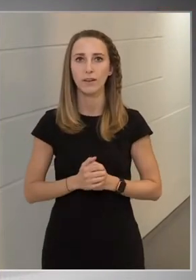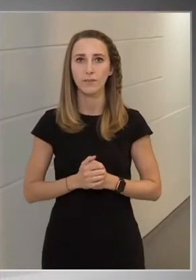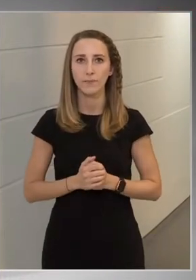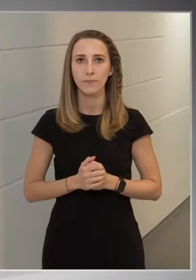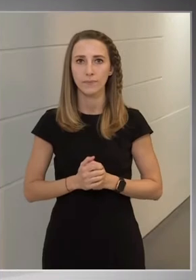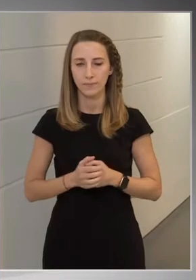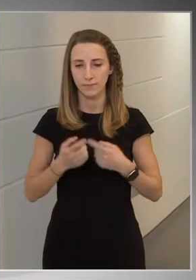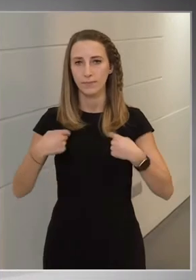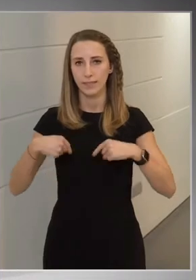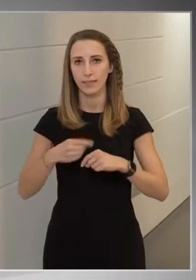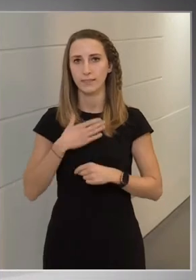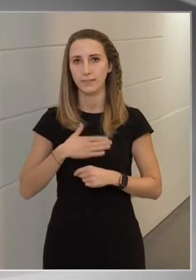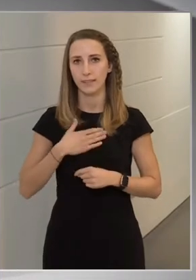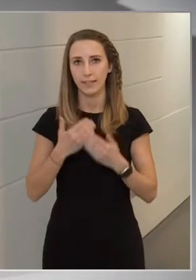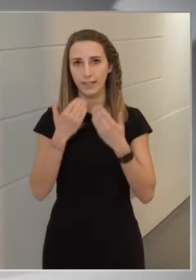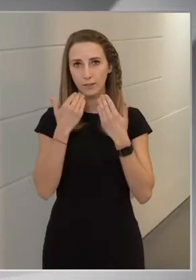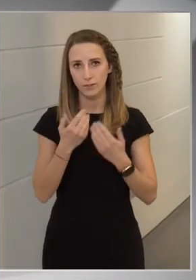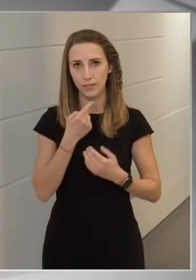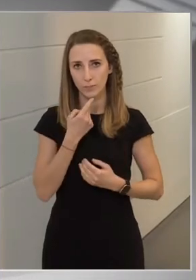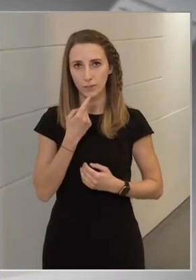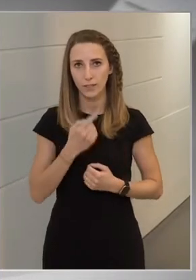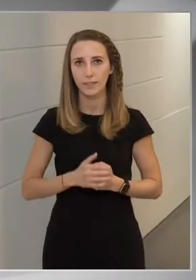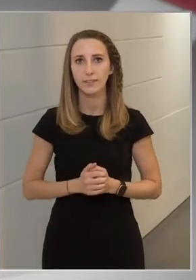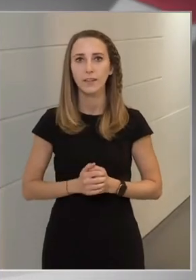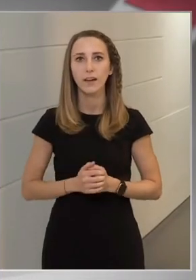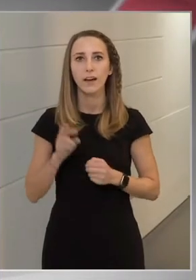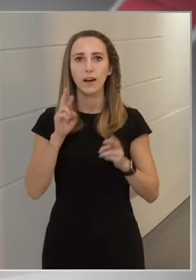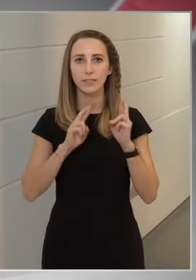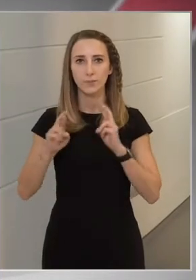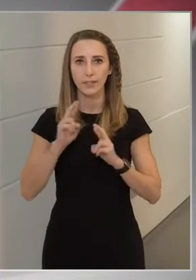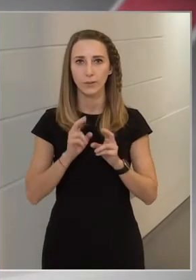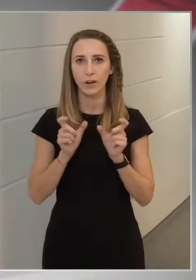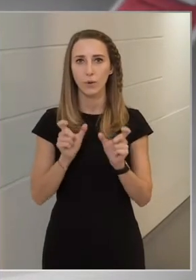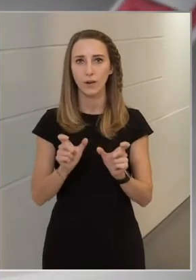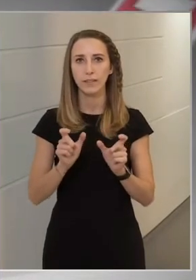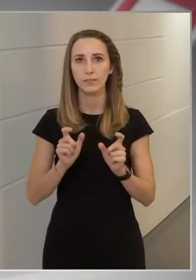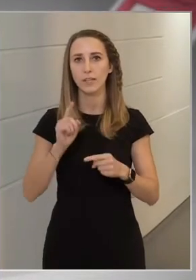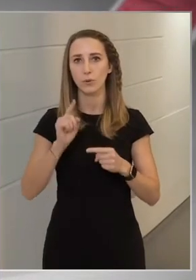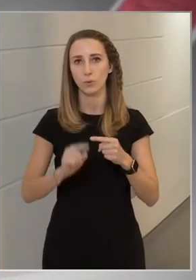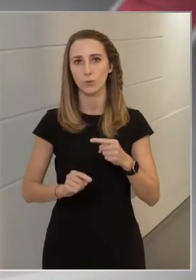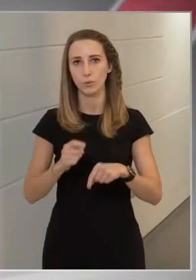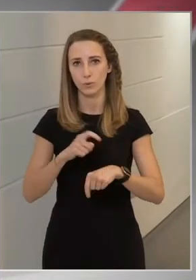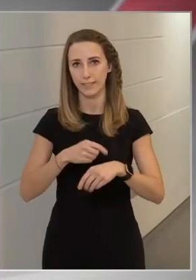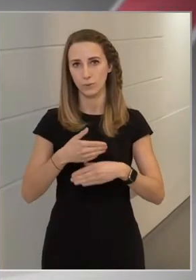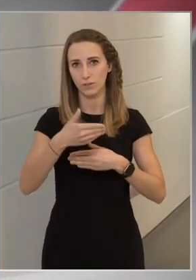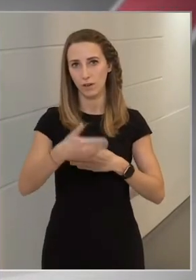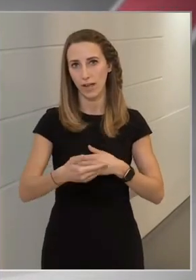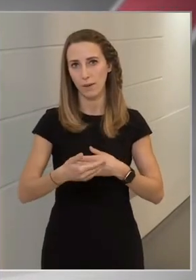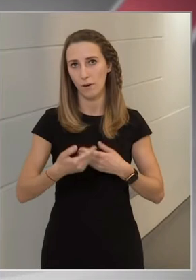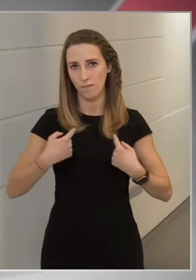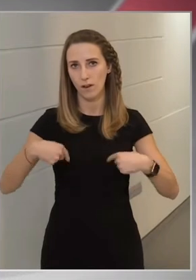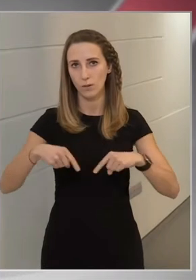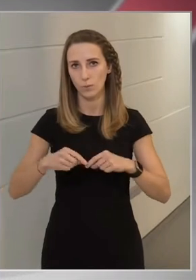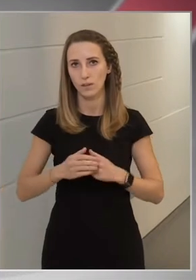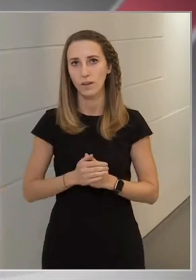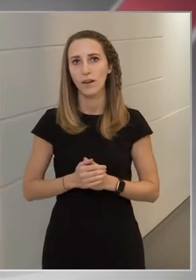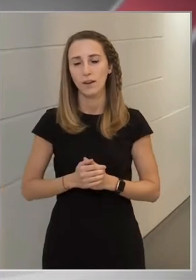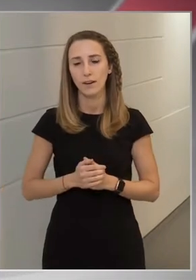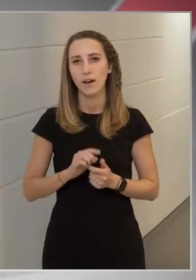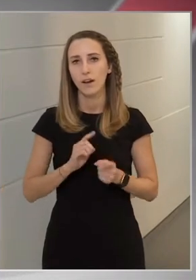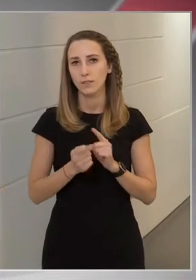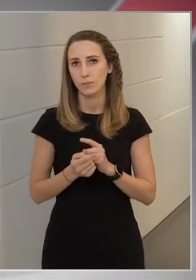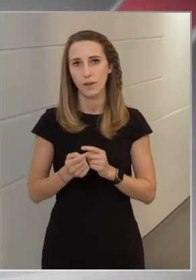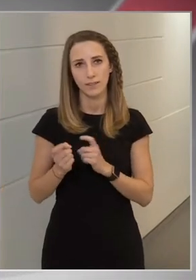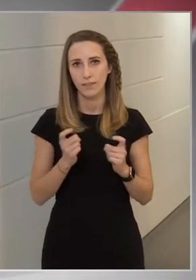innen is szeretnék köszönetet mondani. Azt reméljük, hogy a korlátozások utolsó időszakában vagyunk, az azonban továbbra sem